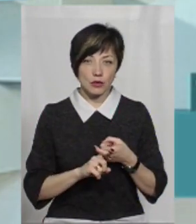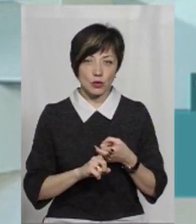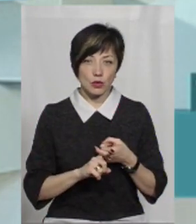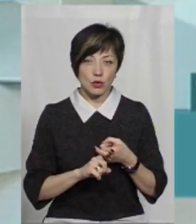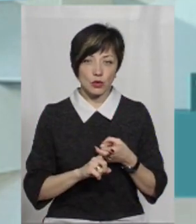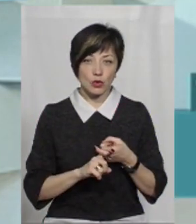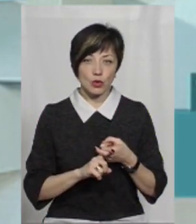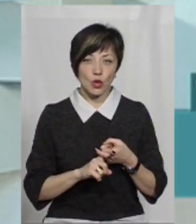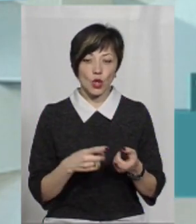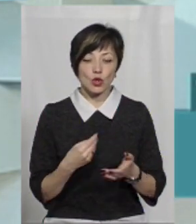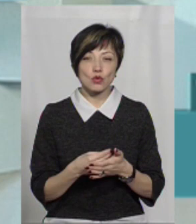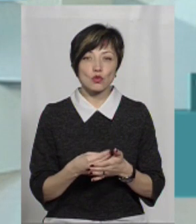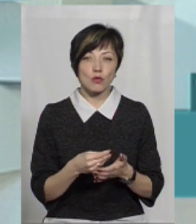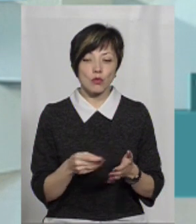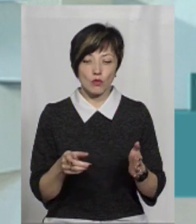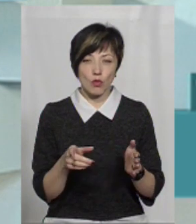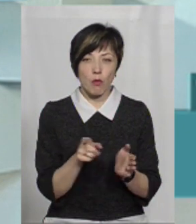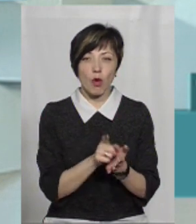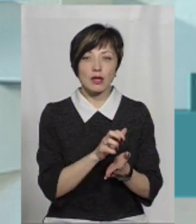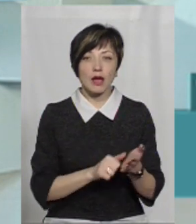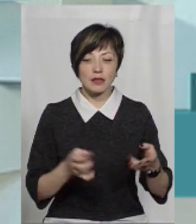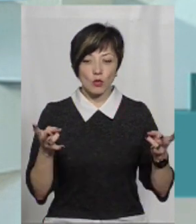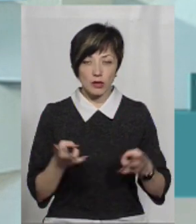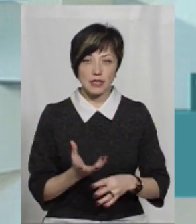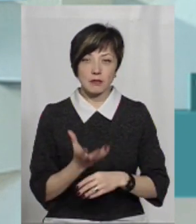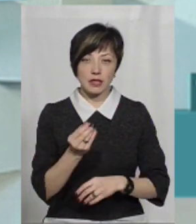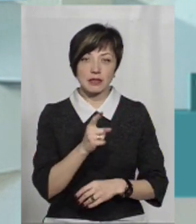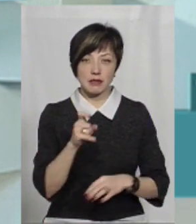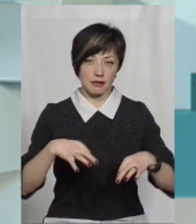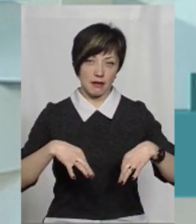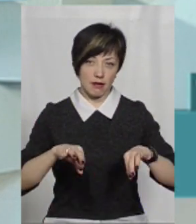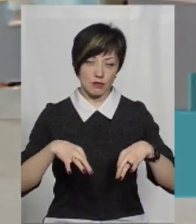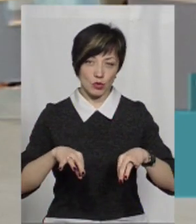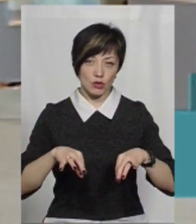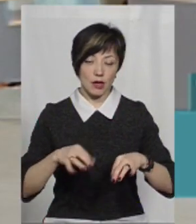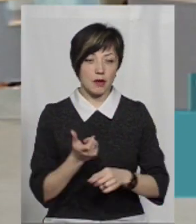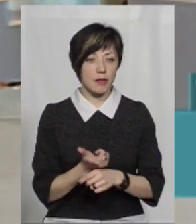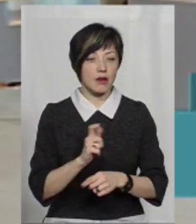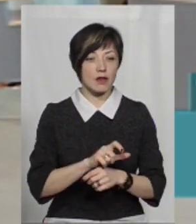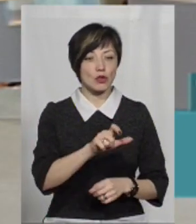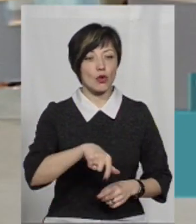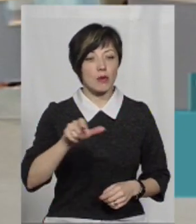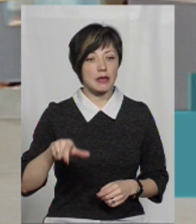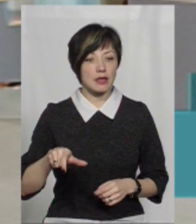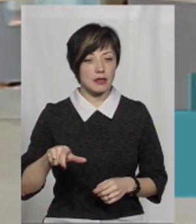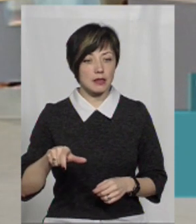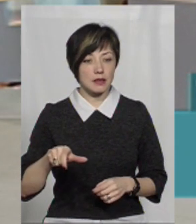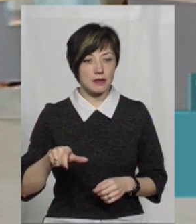сумою податків, які необхідно сплатити за транспортний засіб. Преважно громадяни